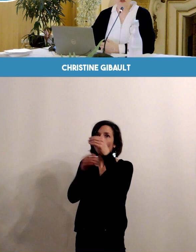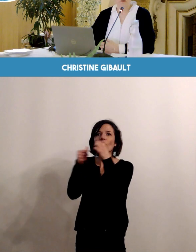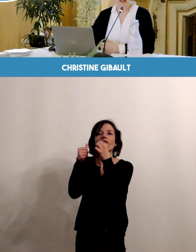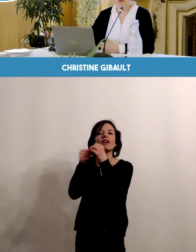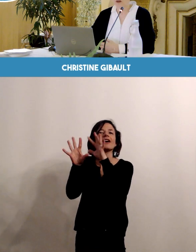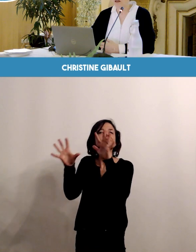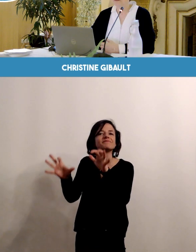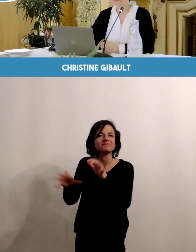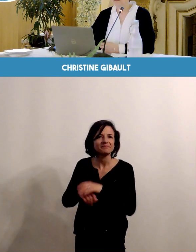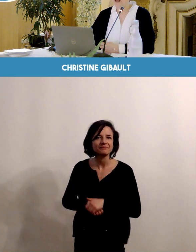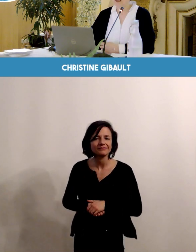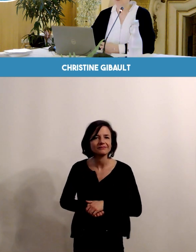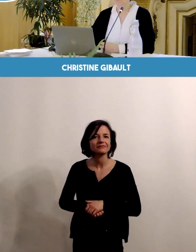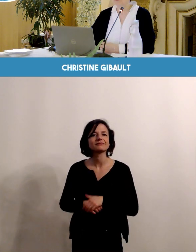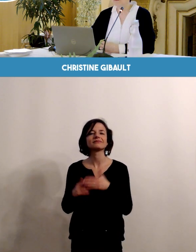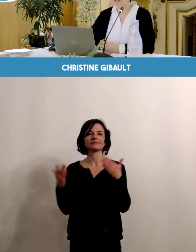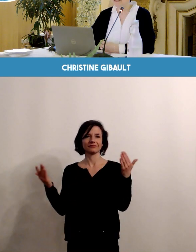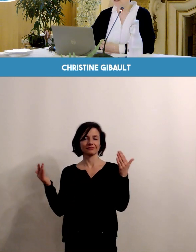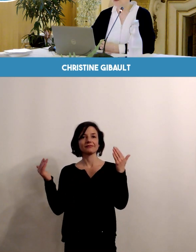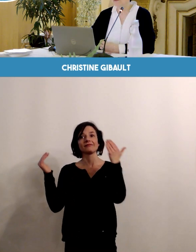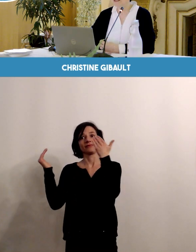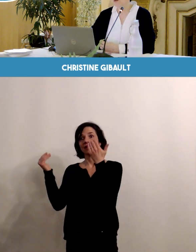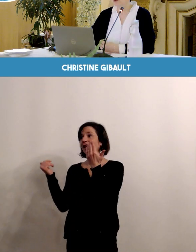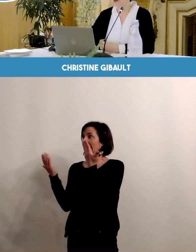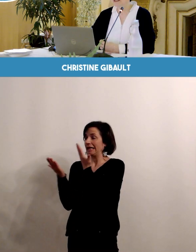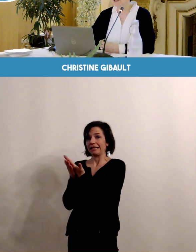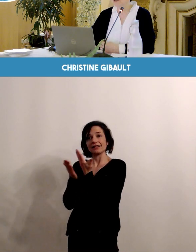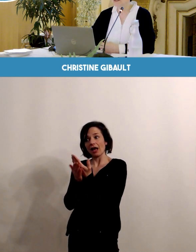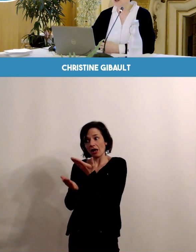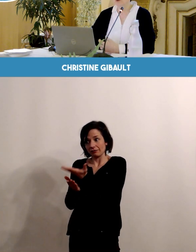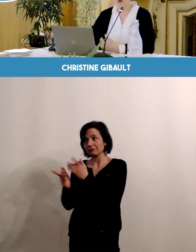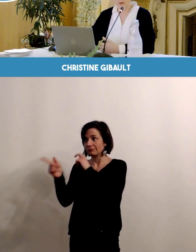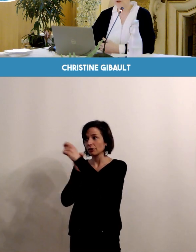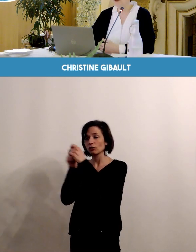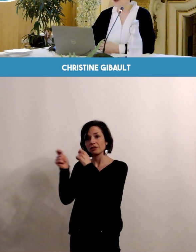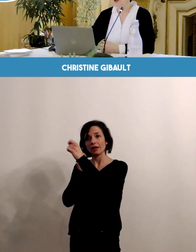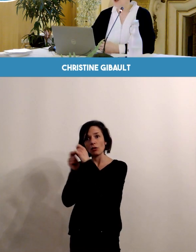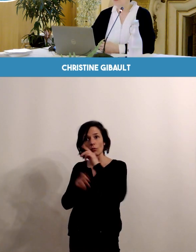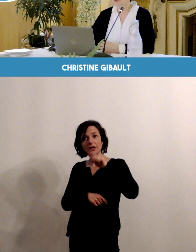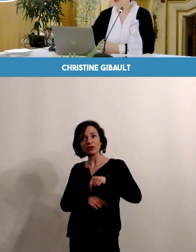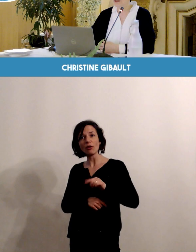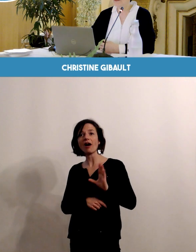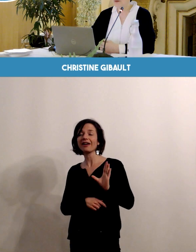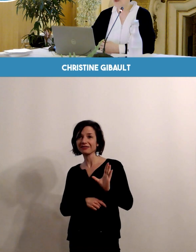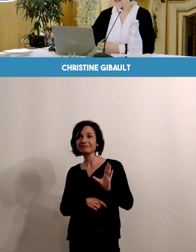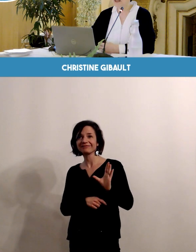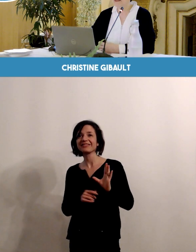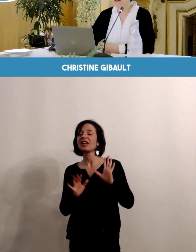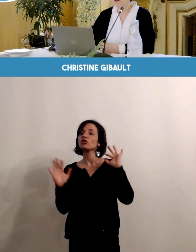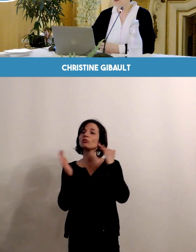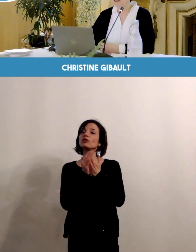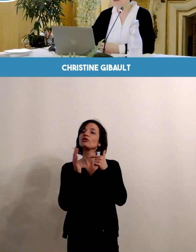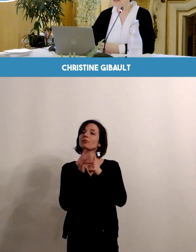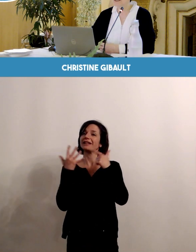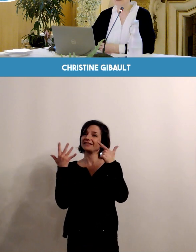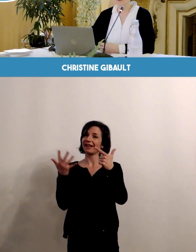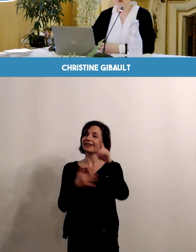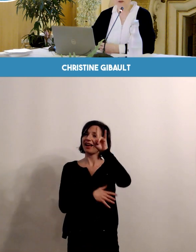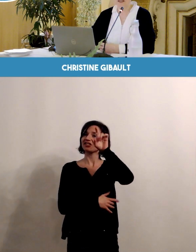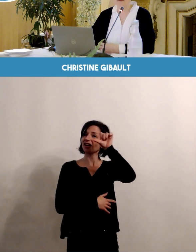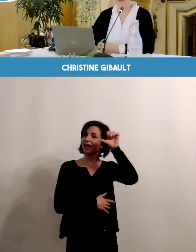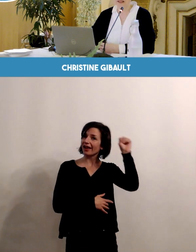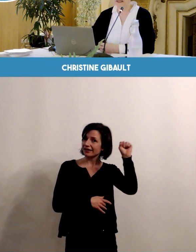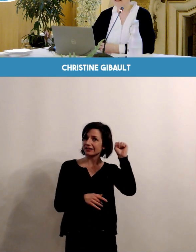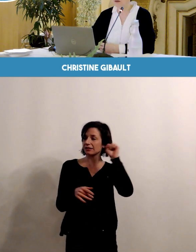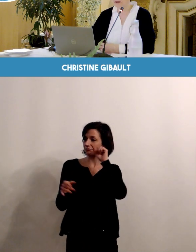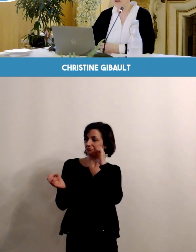Est-ce que c'est obligatoire ? Alors, depuis 2007, en fait, la Haute Autorité de Santé recommande pour toutes les femmes enceintes de bénéficier d'un